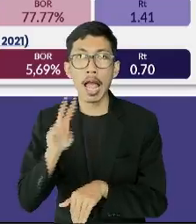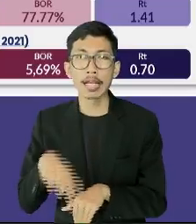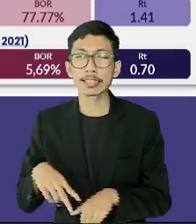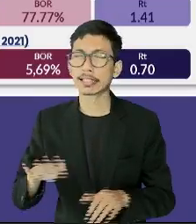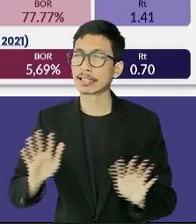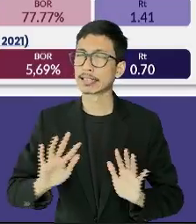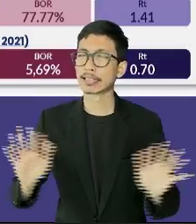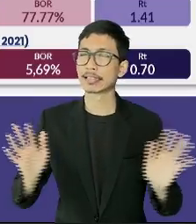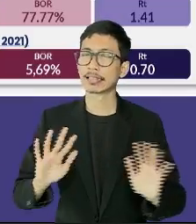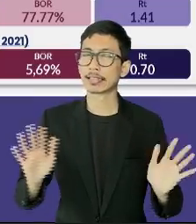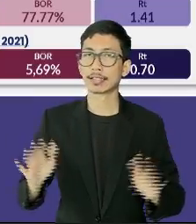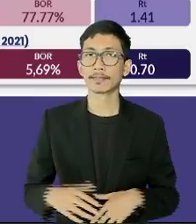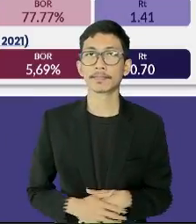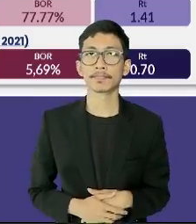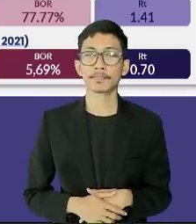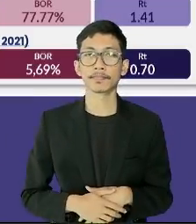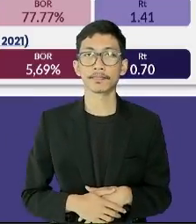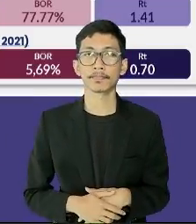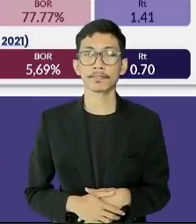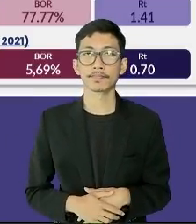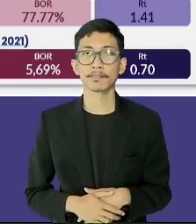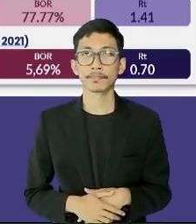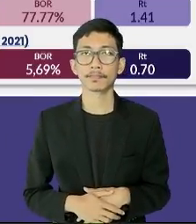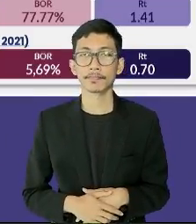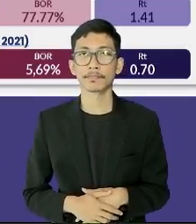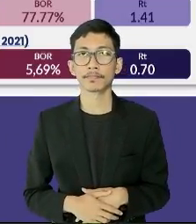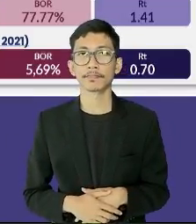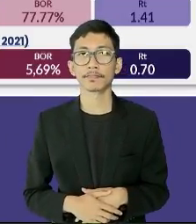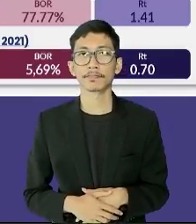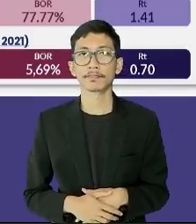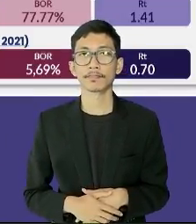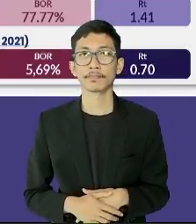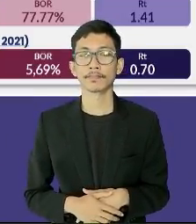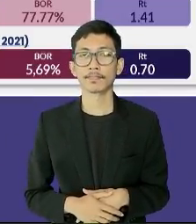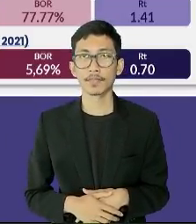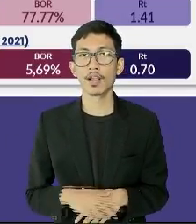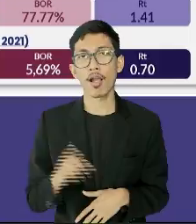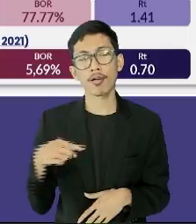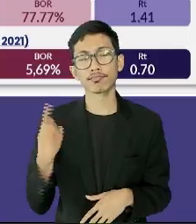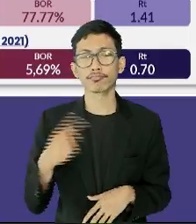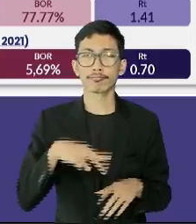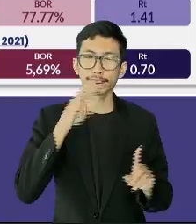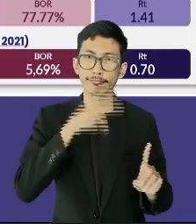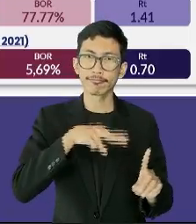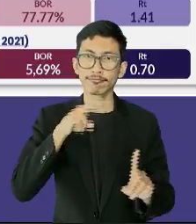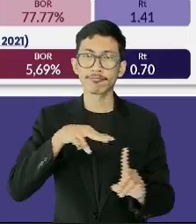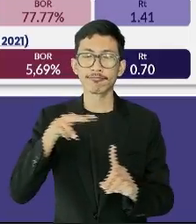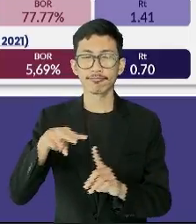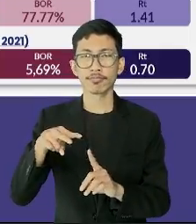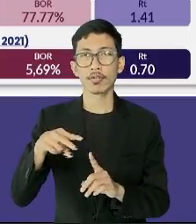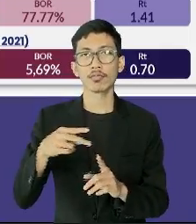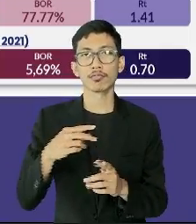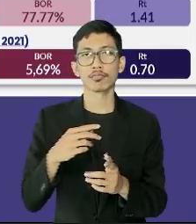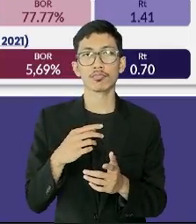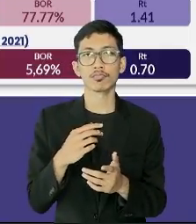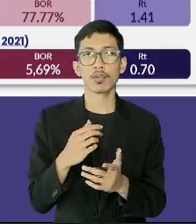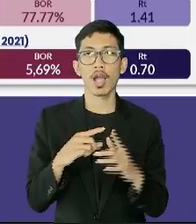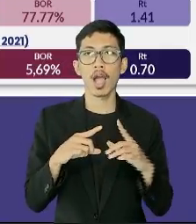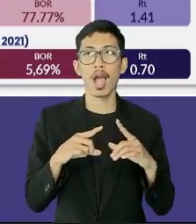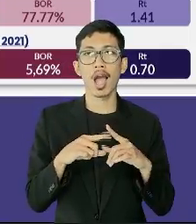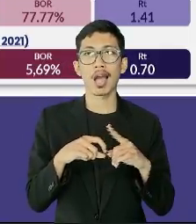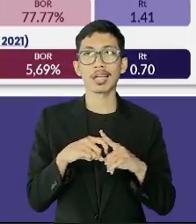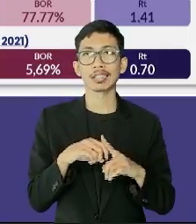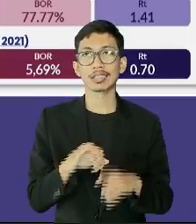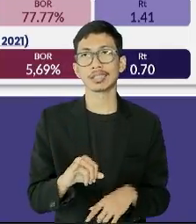Selain mempertimbangkan data kasus dan BOR, pengamatan juga dilakukan terhadap angka reproduksi efektif atau RT.